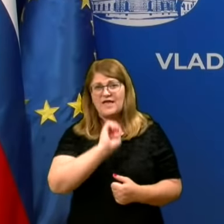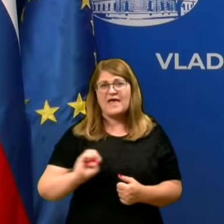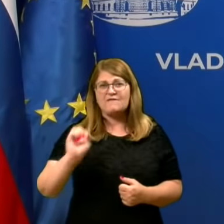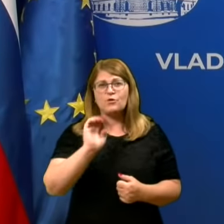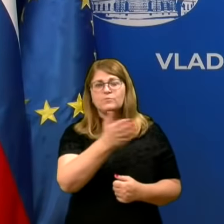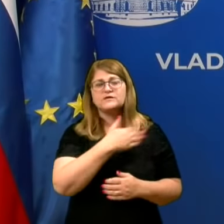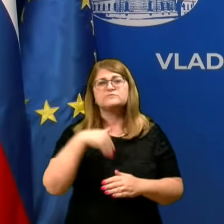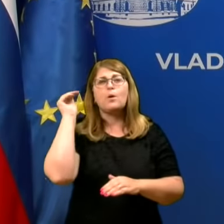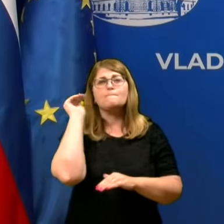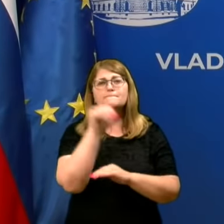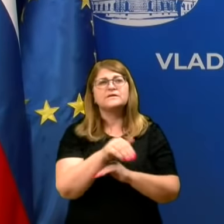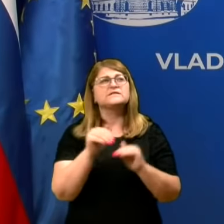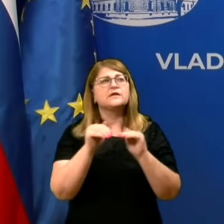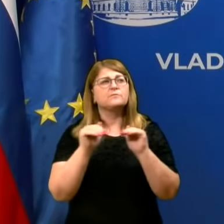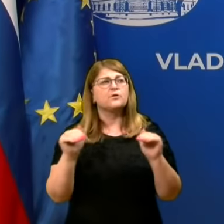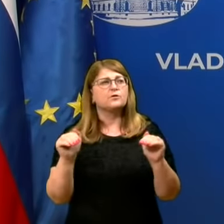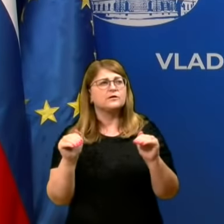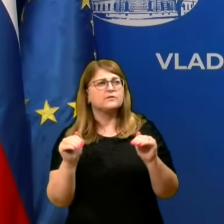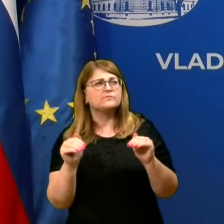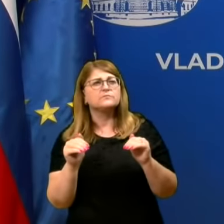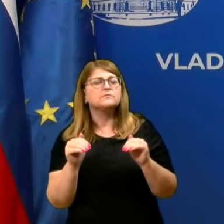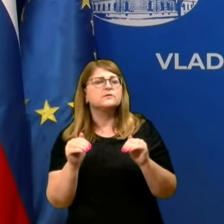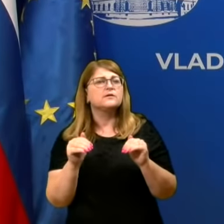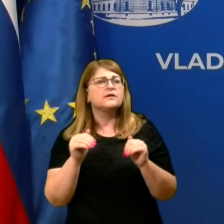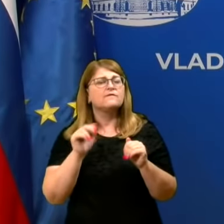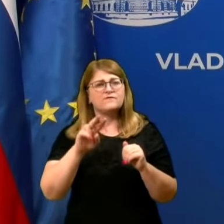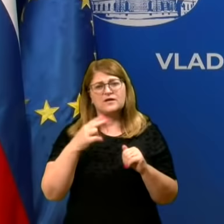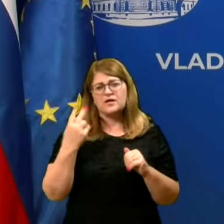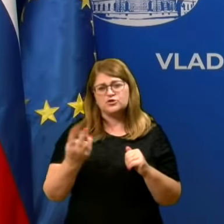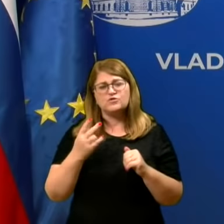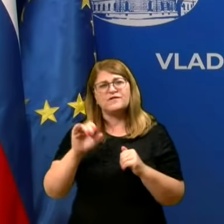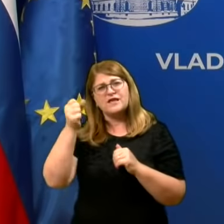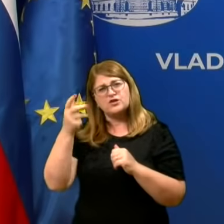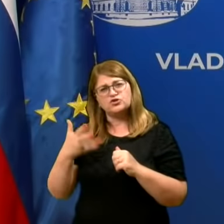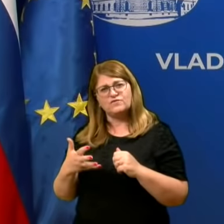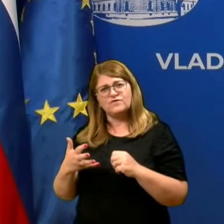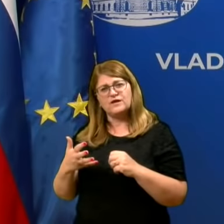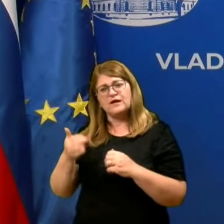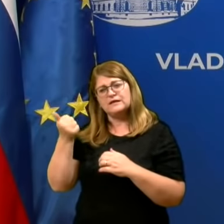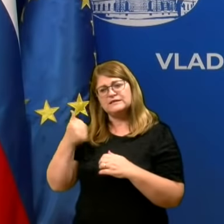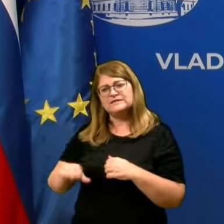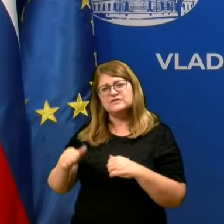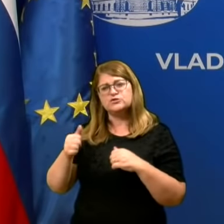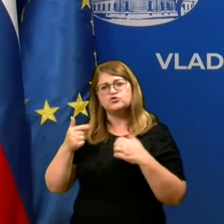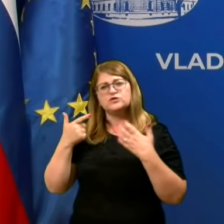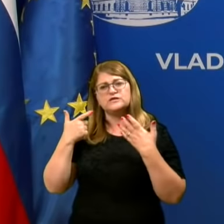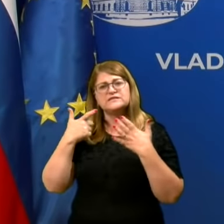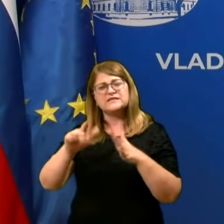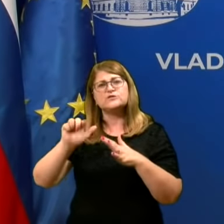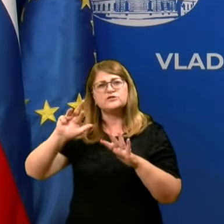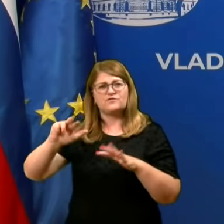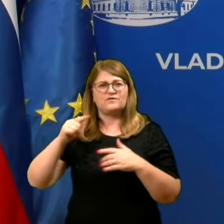presegli mejo milijon, milijona in pol primirov, v Sloveniji je ta številka sedaj 1739.